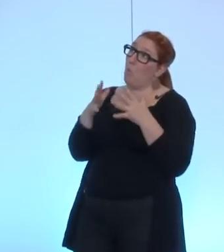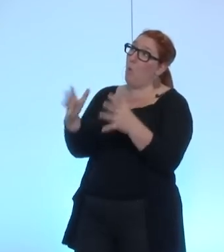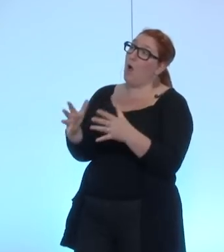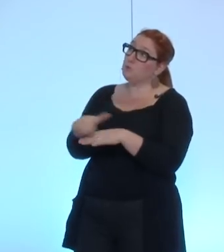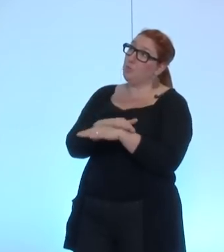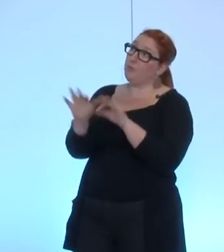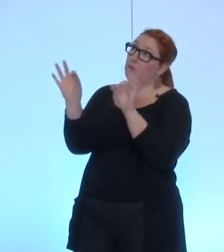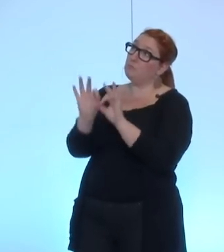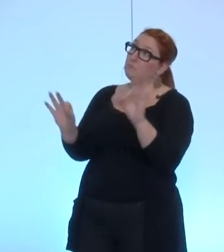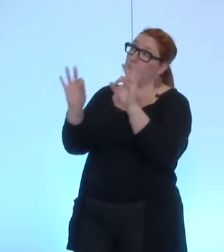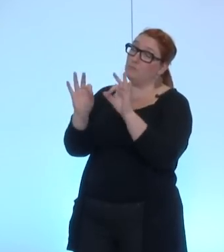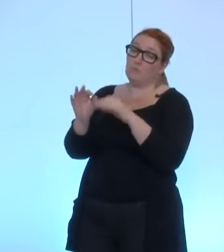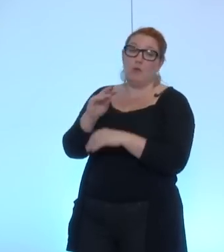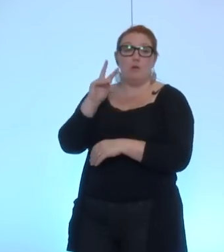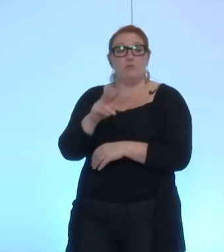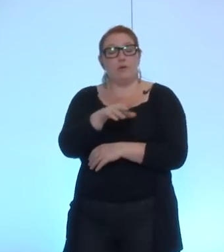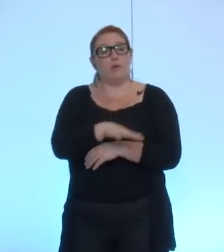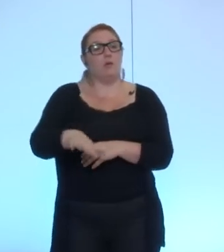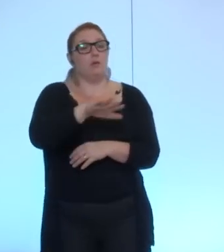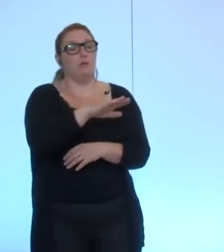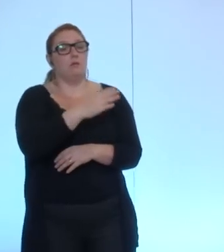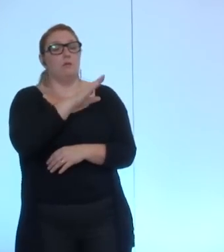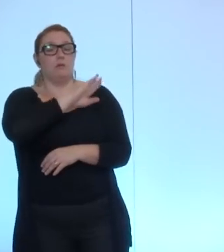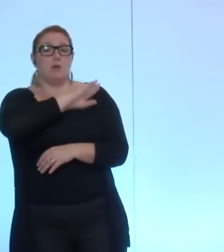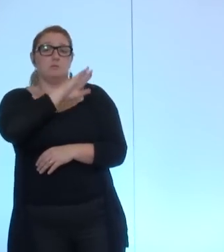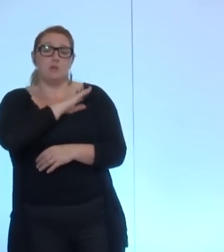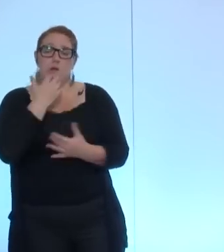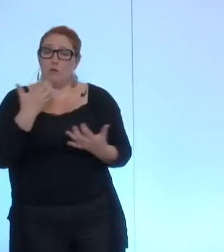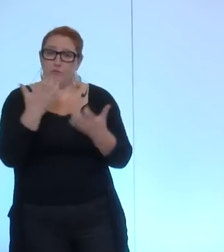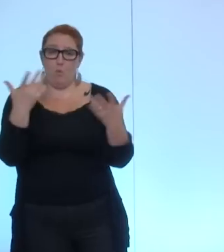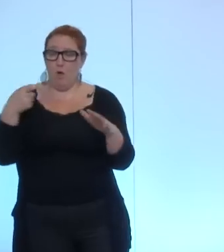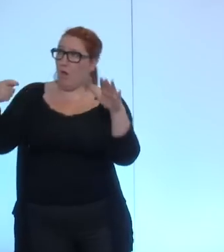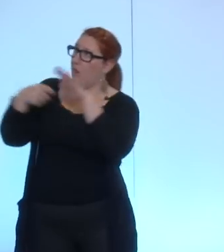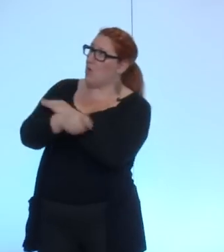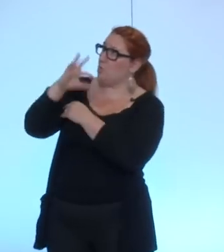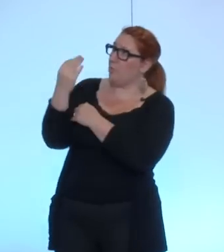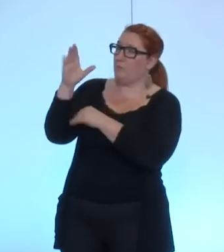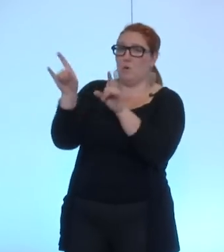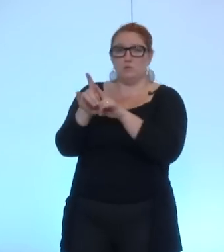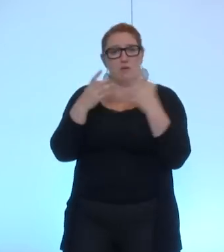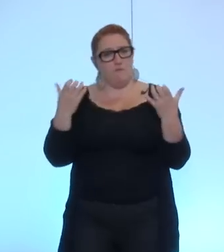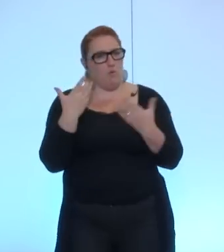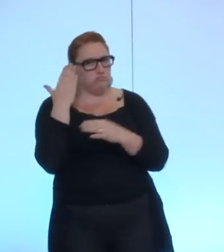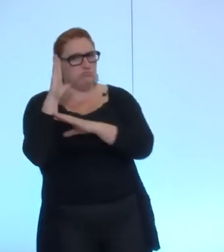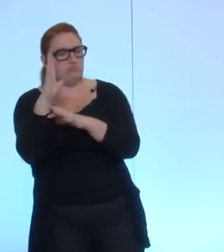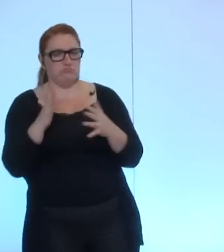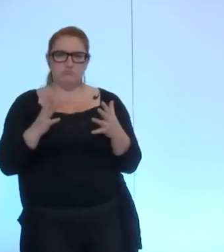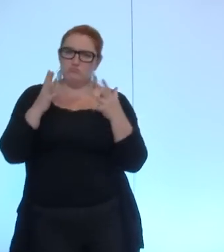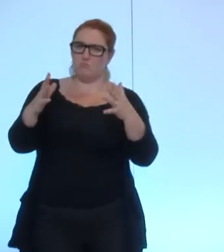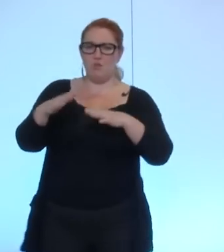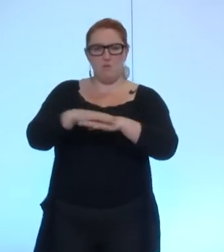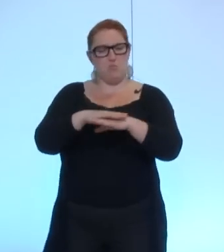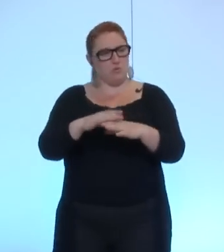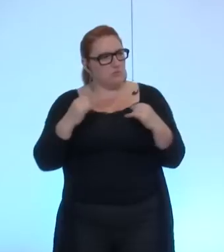la bande de Gaza demandent aujourd'hui ce n'est pas seulement des crédits c'est aussi un geste politique fort fort que seul le